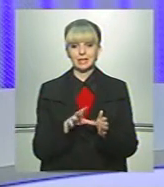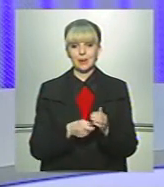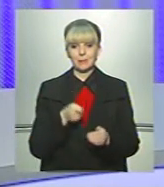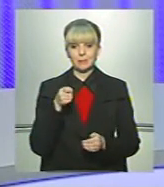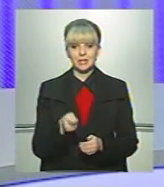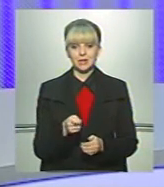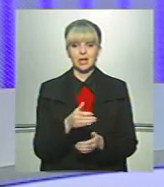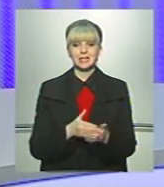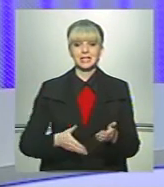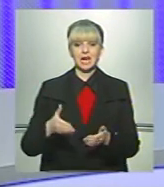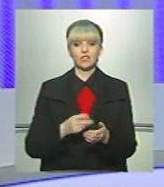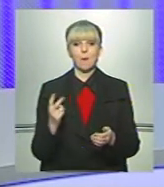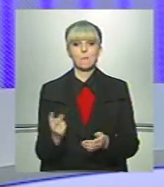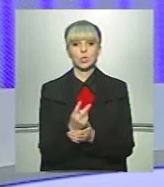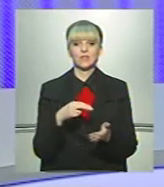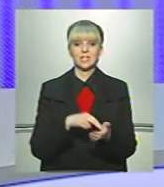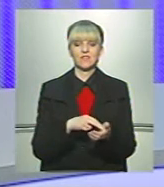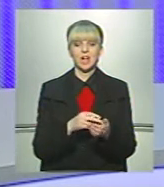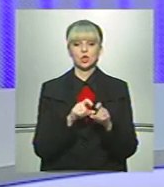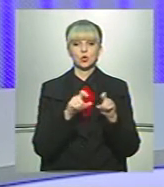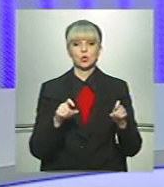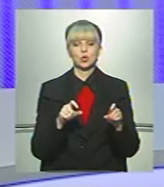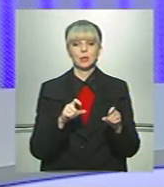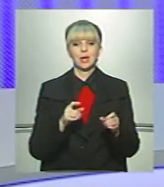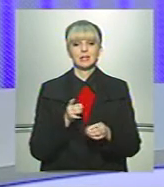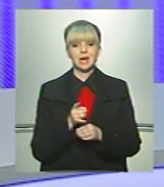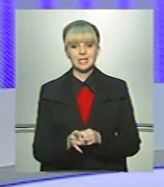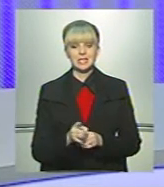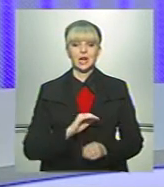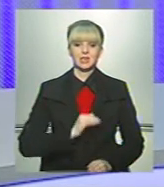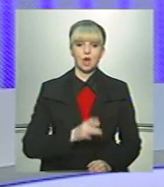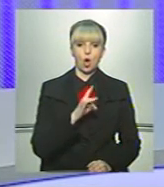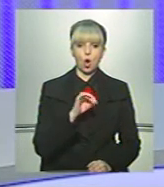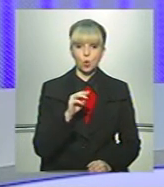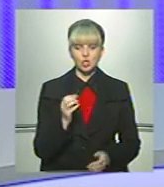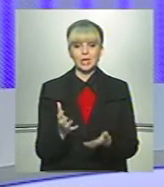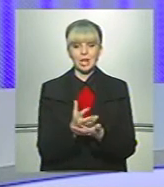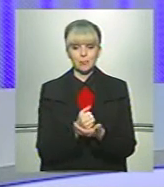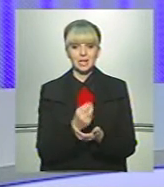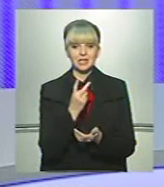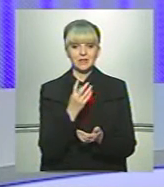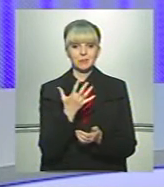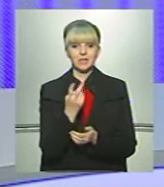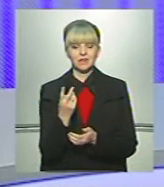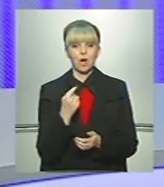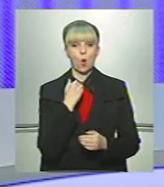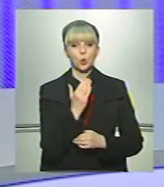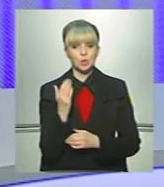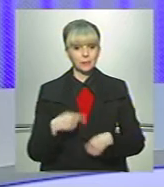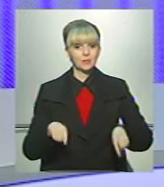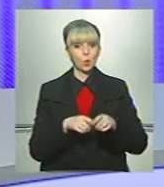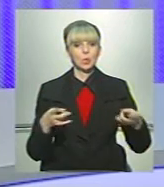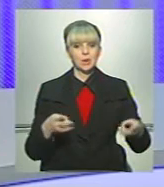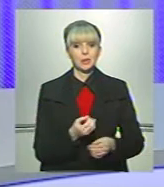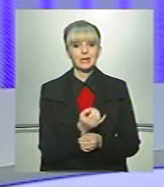петиція щодо скасування подвійних тарифів в служб тексі, досад, гори та рощі набрала 252 голоси. Також